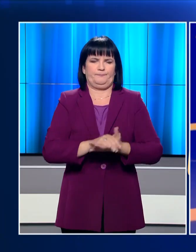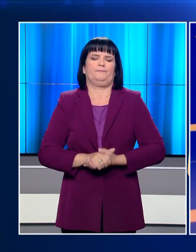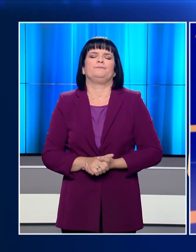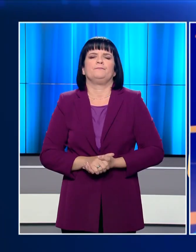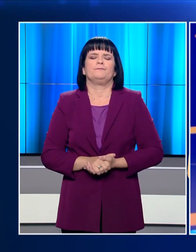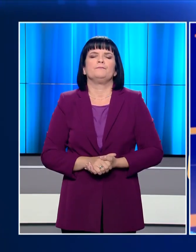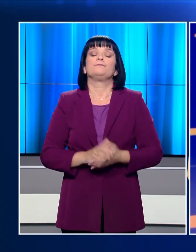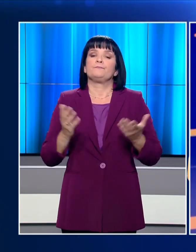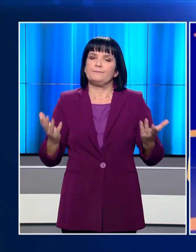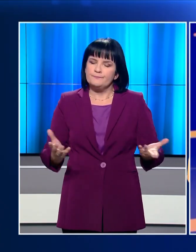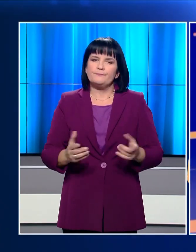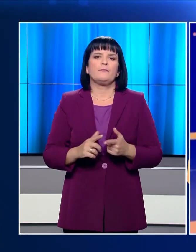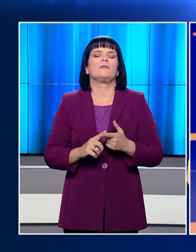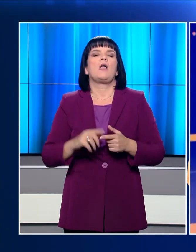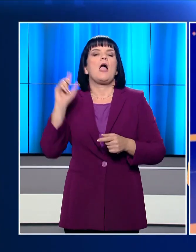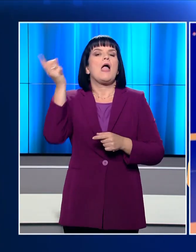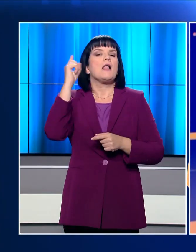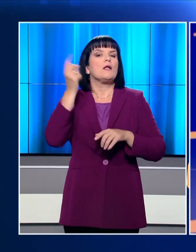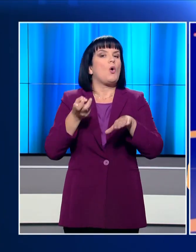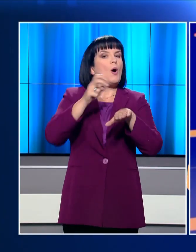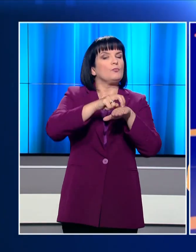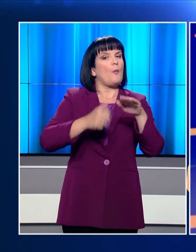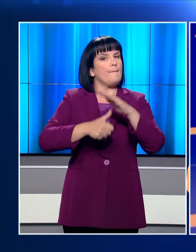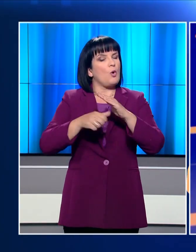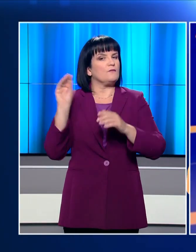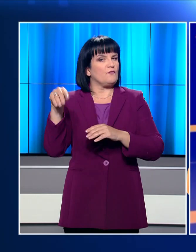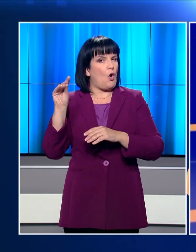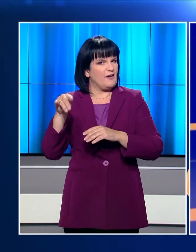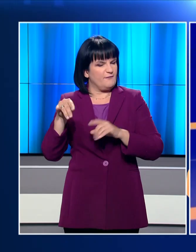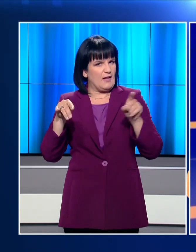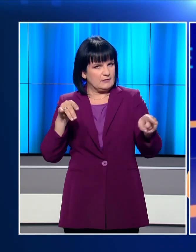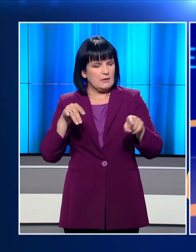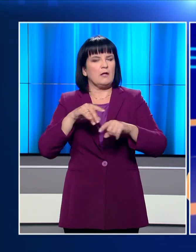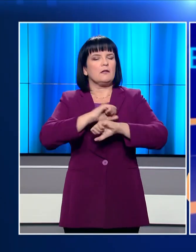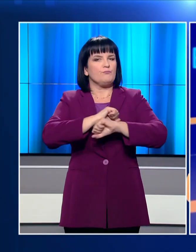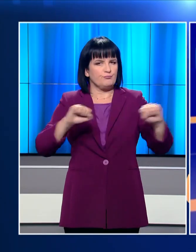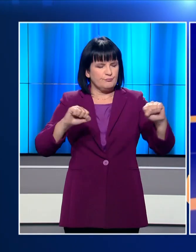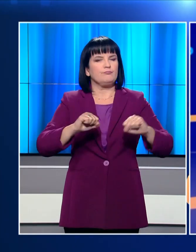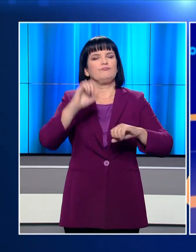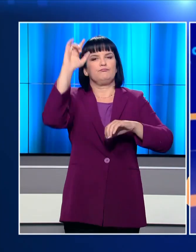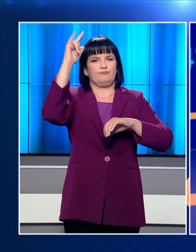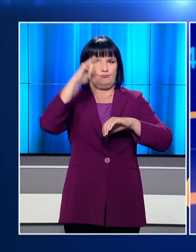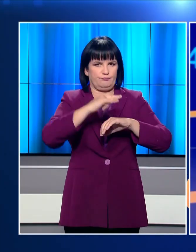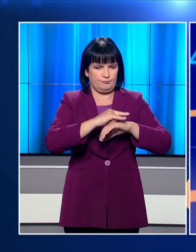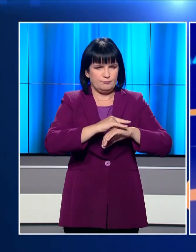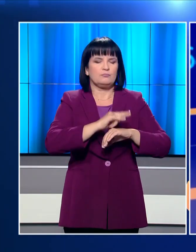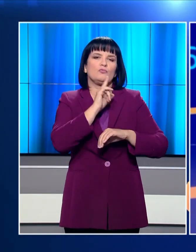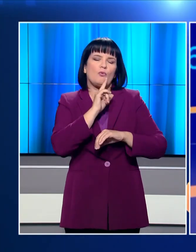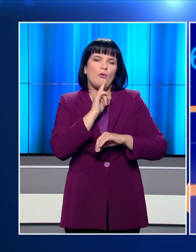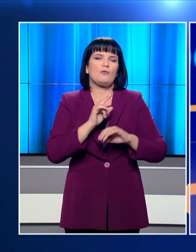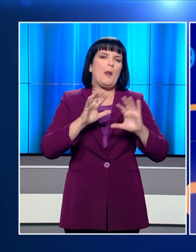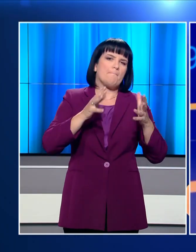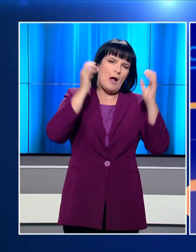Αναγκαστική προσγείωση πραγματοποίησε το ελικόπτερο που μετέφερε τον πρόεδρο της Βολιβίας λόγω μηχανικής βλάβης χωρίς να αποκλείεται το σενάριο